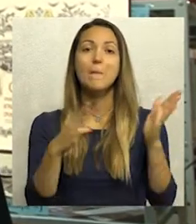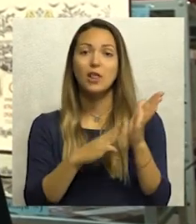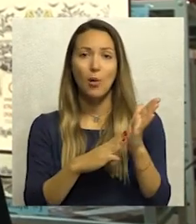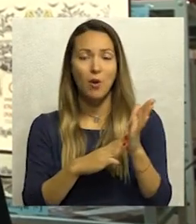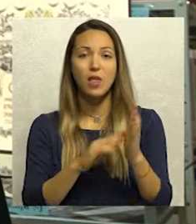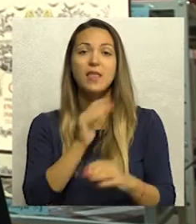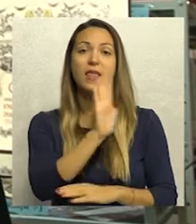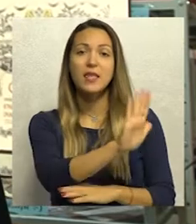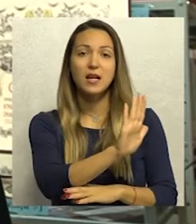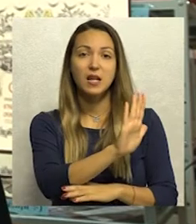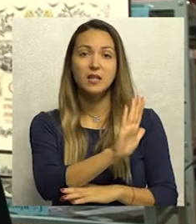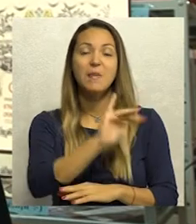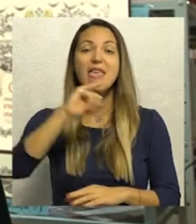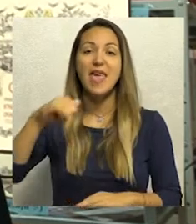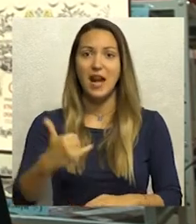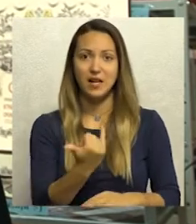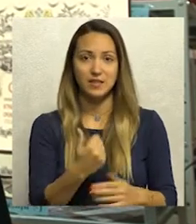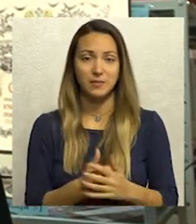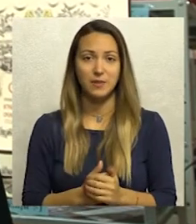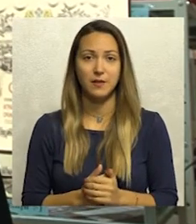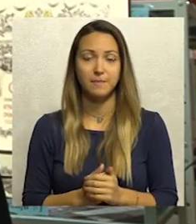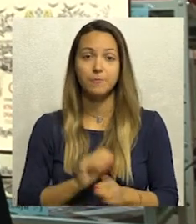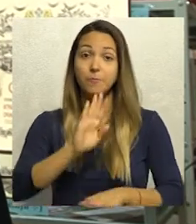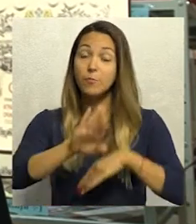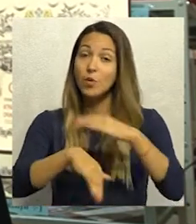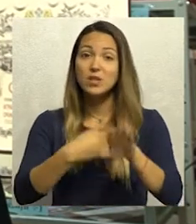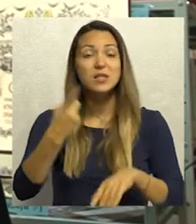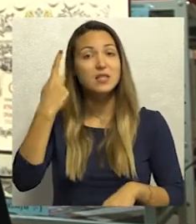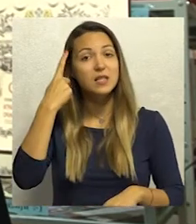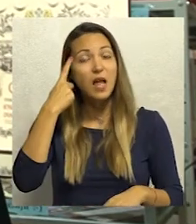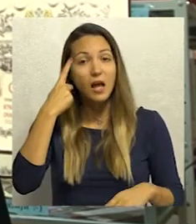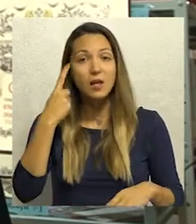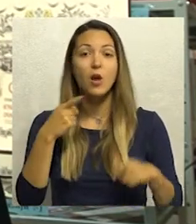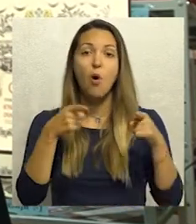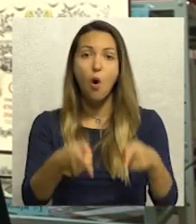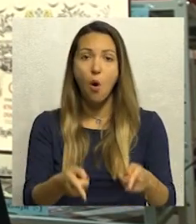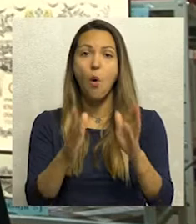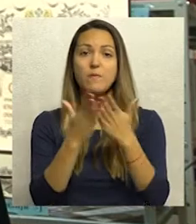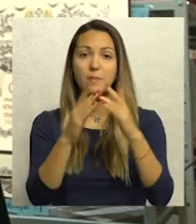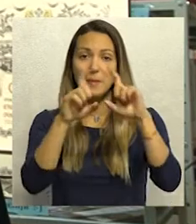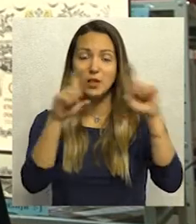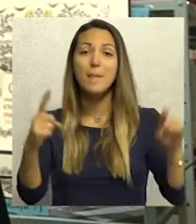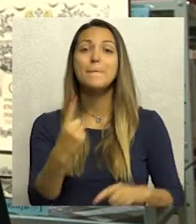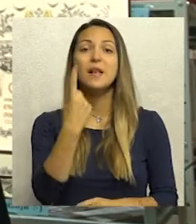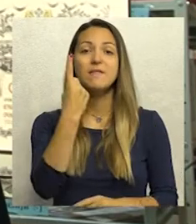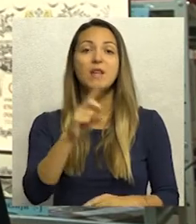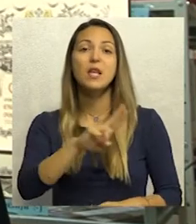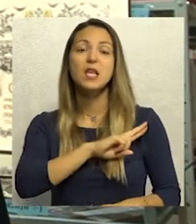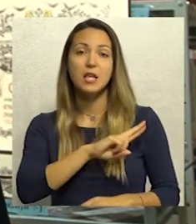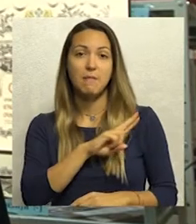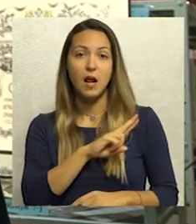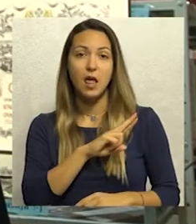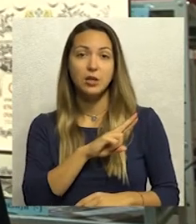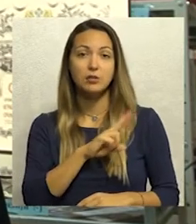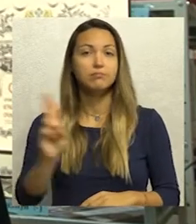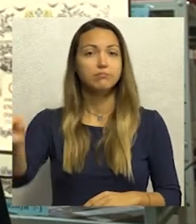jerarsima. Potom znamo da su ovde biblioteke prve imali i čuvena Karlovačka